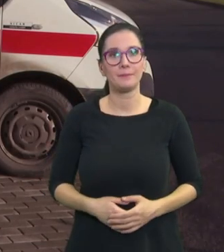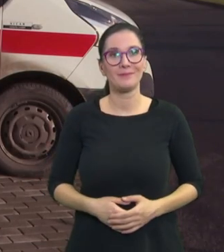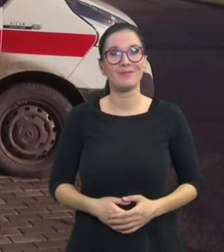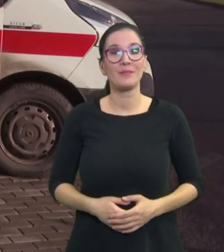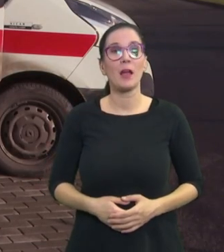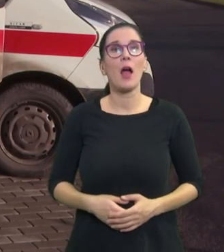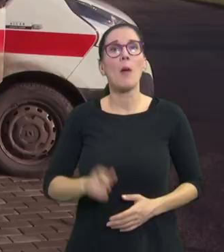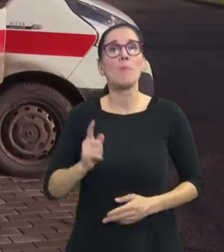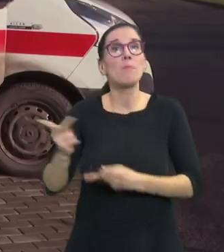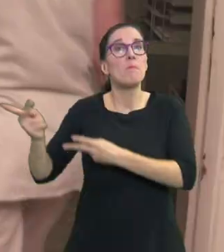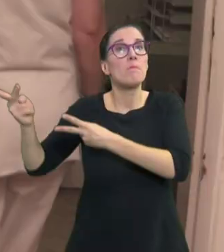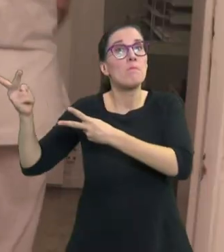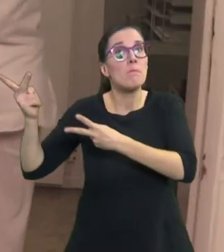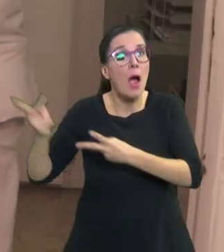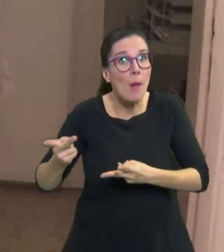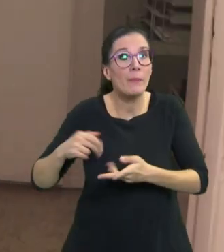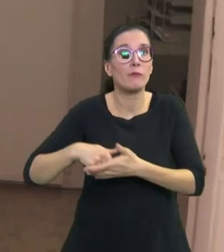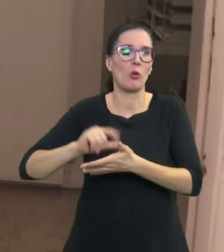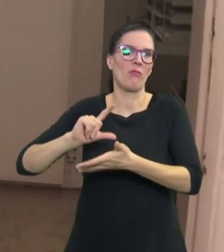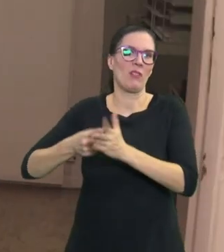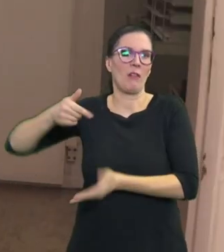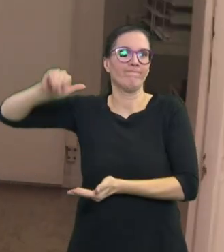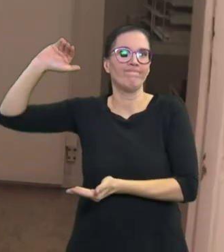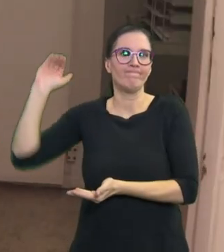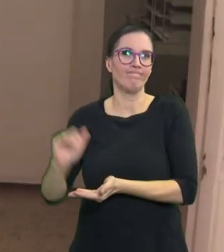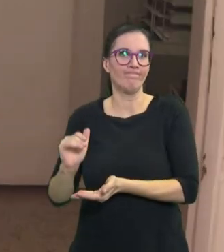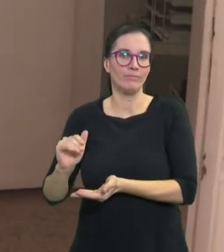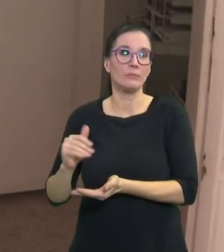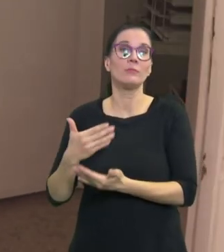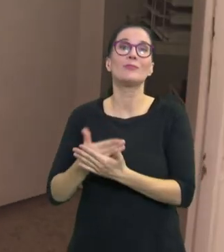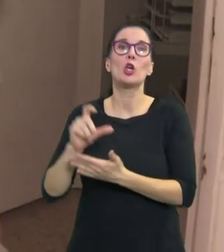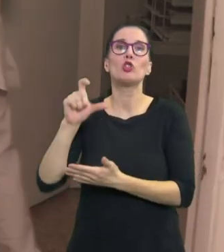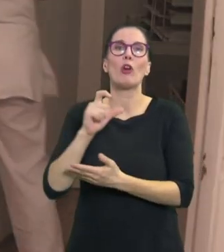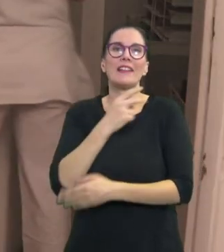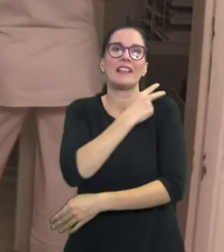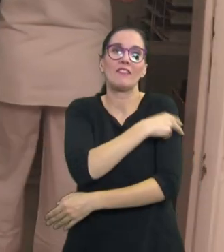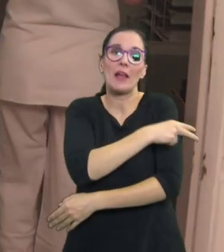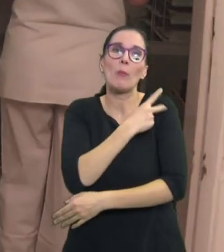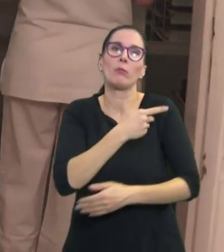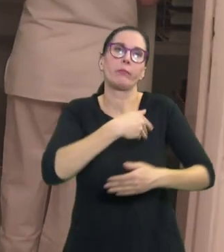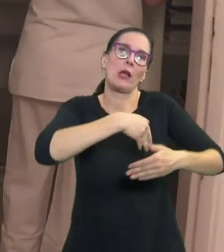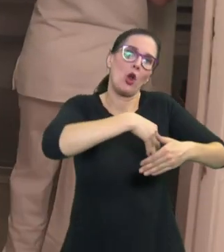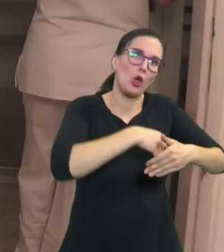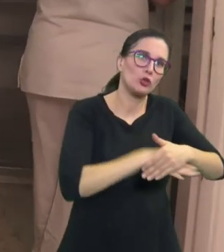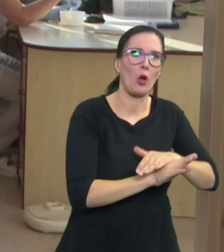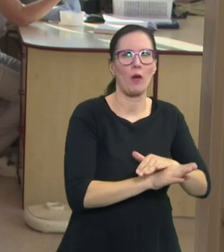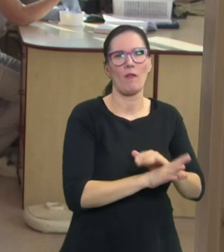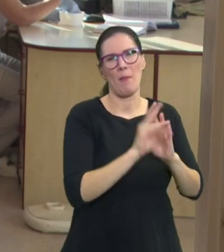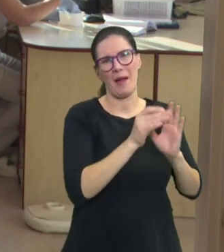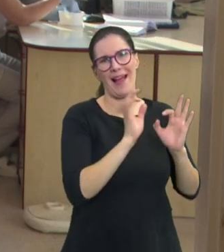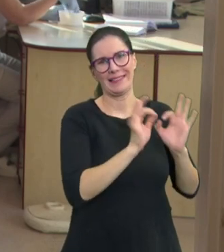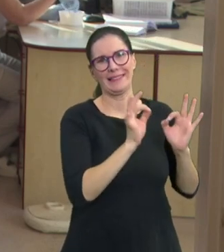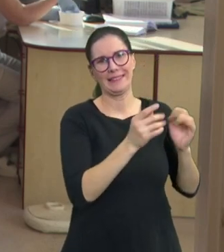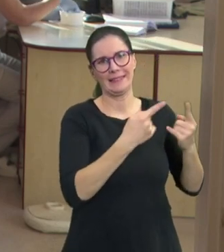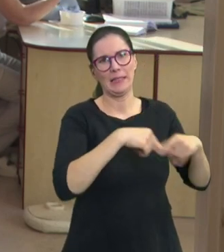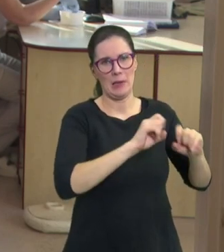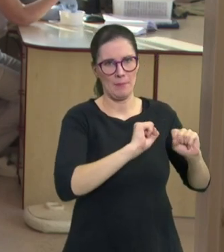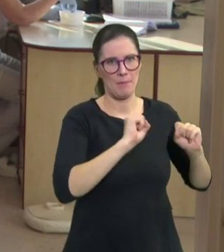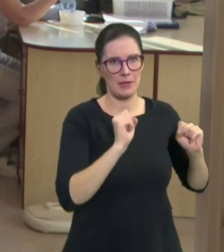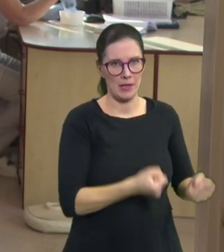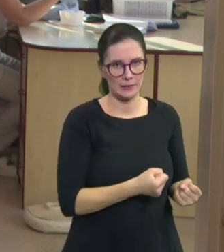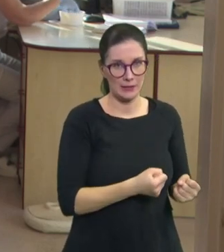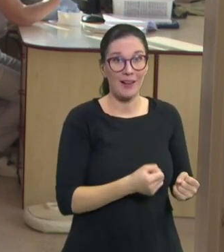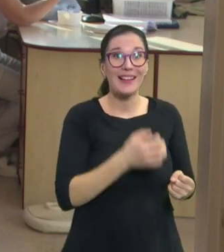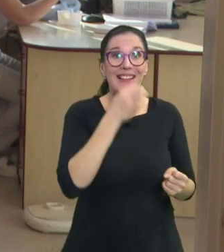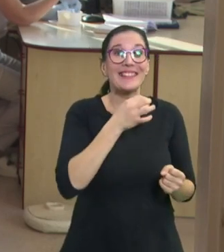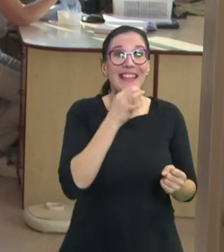totiž kraj mezitím ponížil. V Čáslavské nemocnici ji pracovníci uložili do zvláštního chledicího boxu. Rozmrazená vakcína